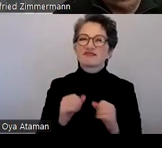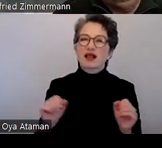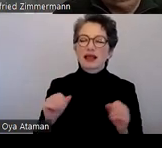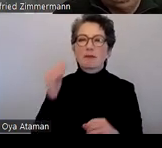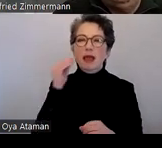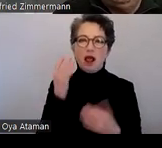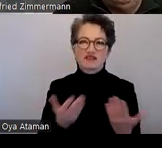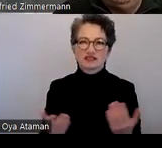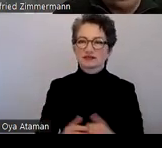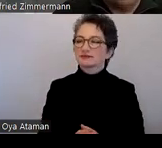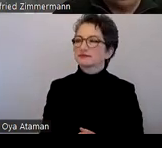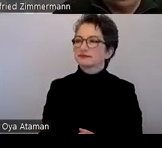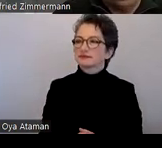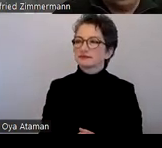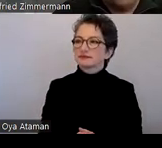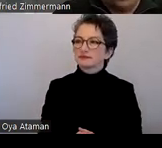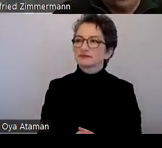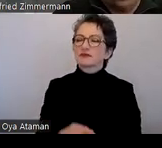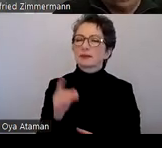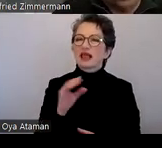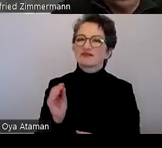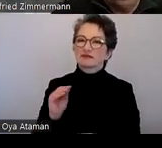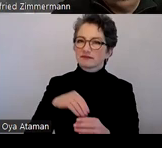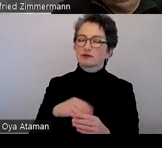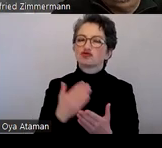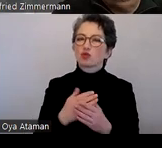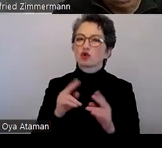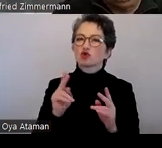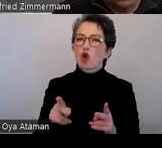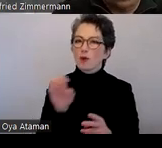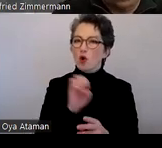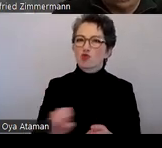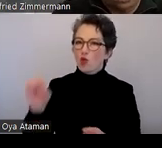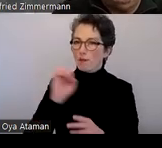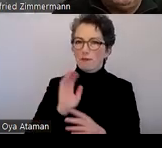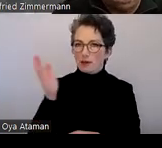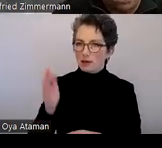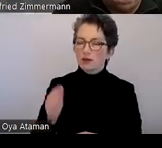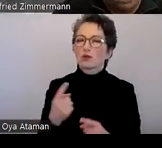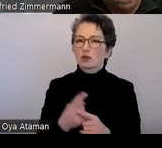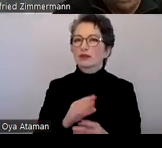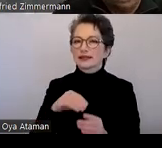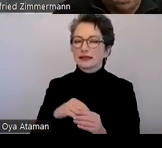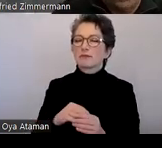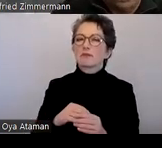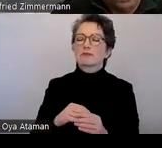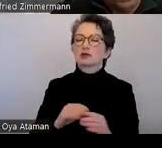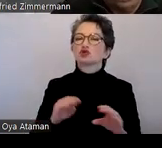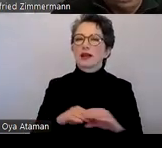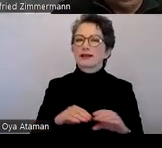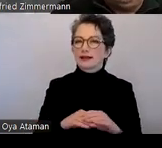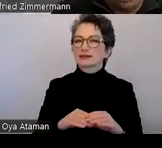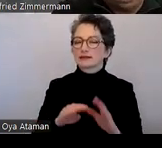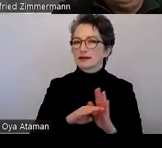der europäischen Normierung und von Accessibility Regeln allgemein. Also im